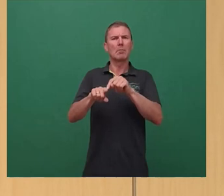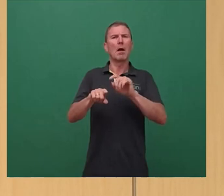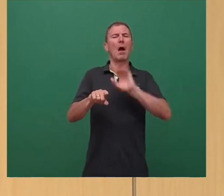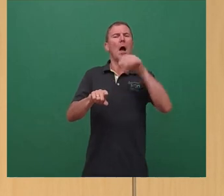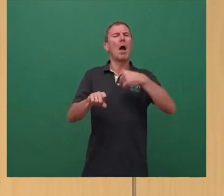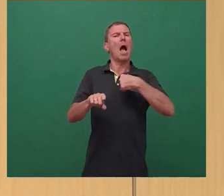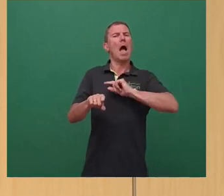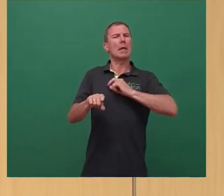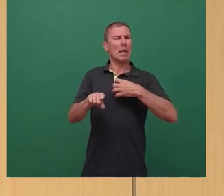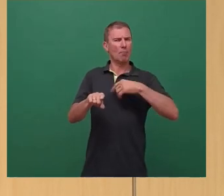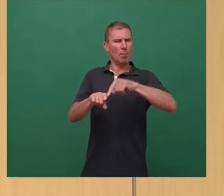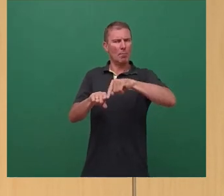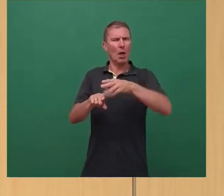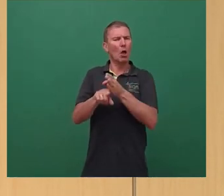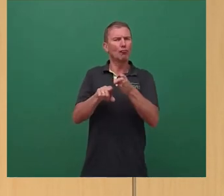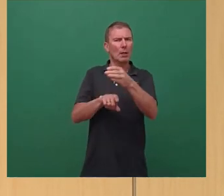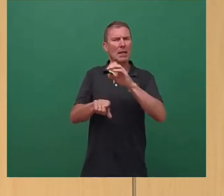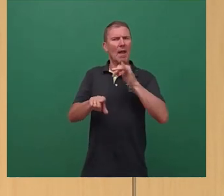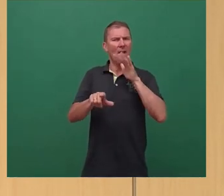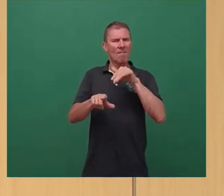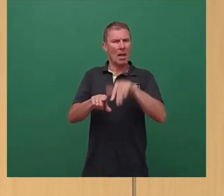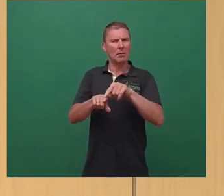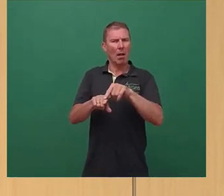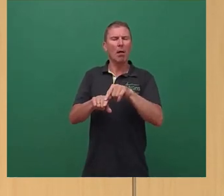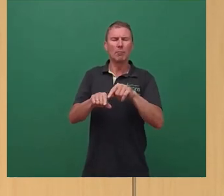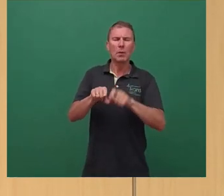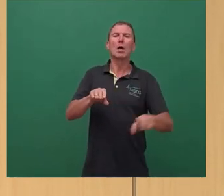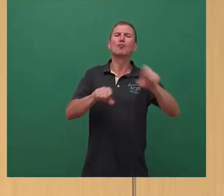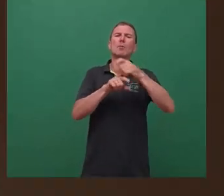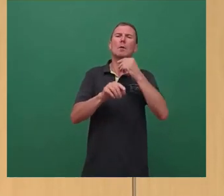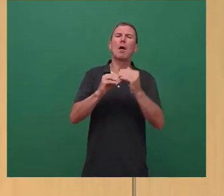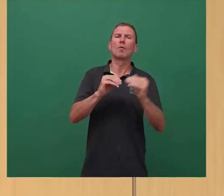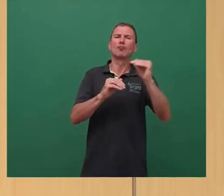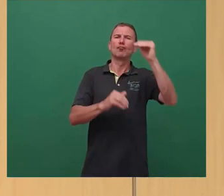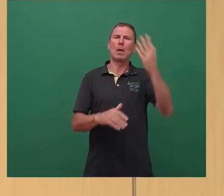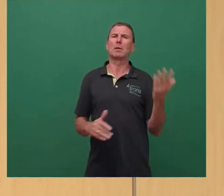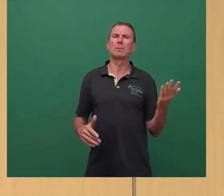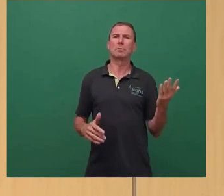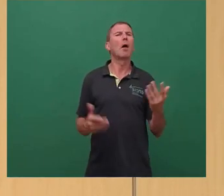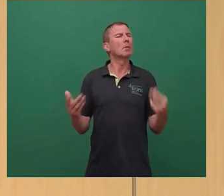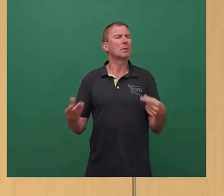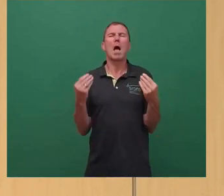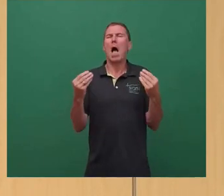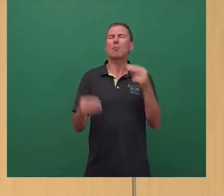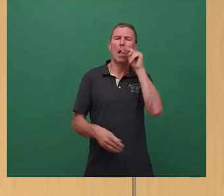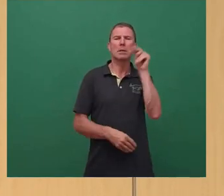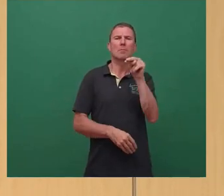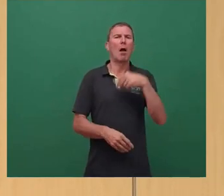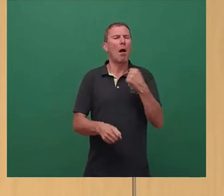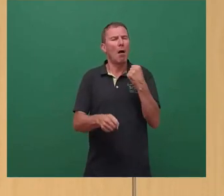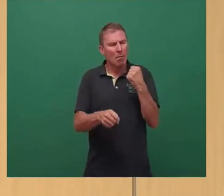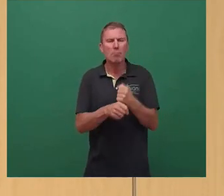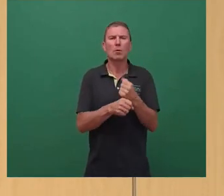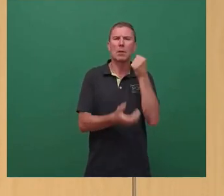mögliche strategische Fehler, die auch insgesamt den Zuschussbedarf steigen lassen. Dadurch ist aktuell absehbar, dass man gegensteuern muss und Lösungen